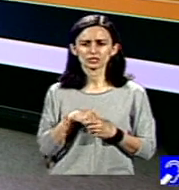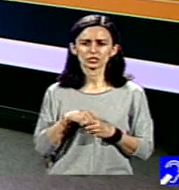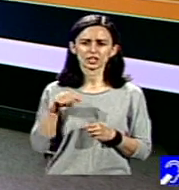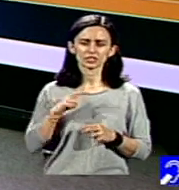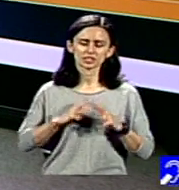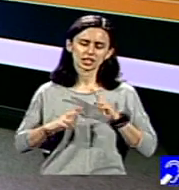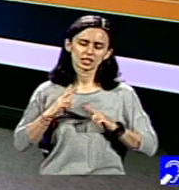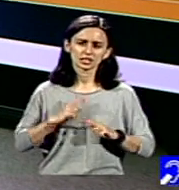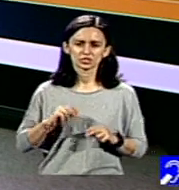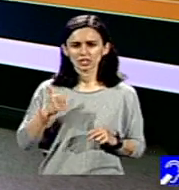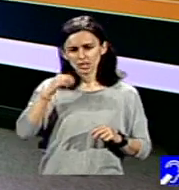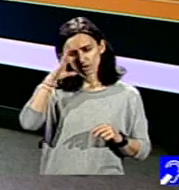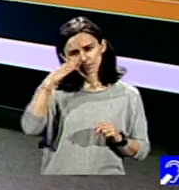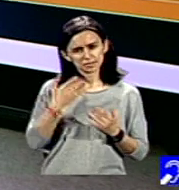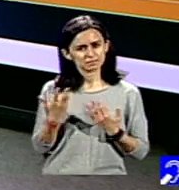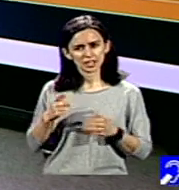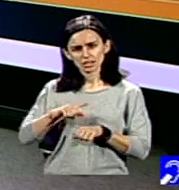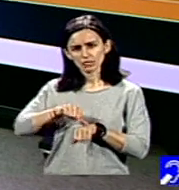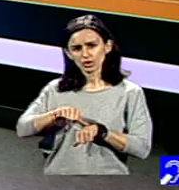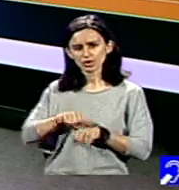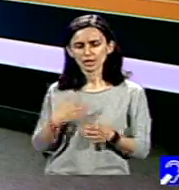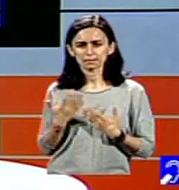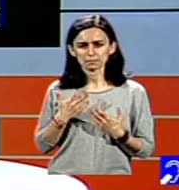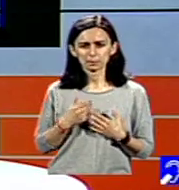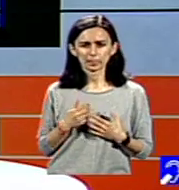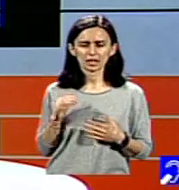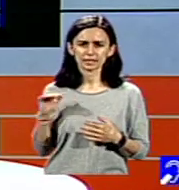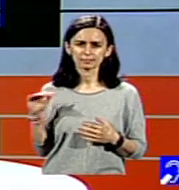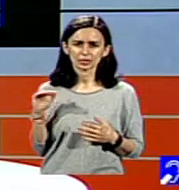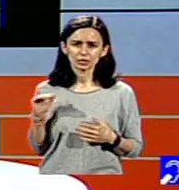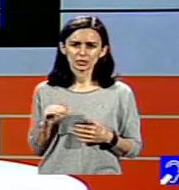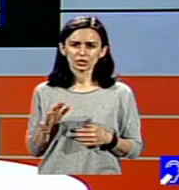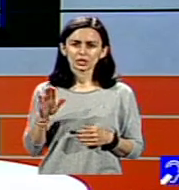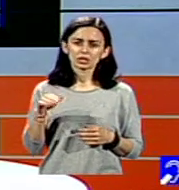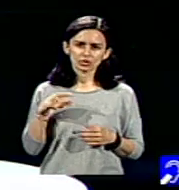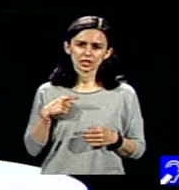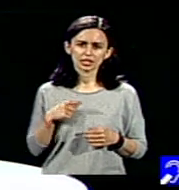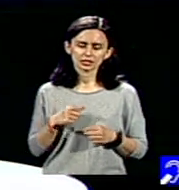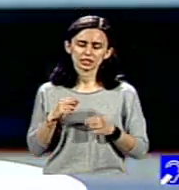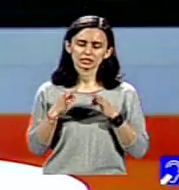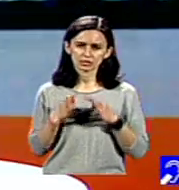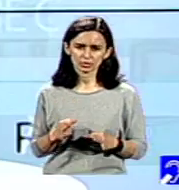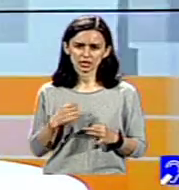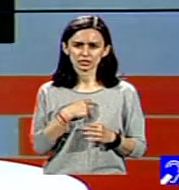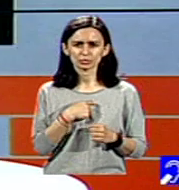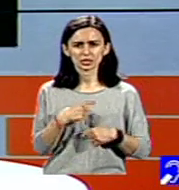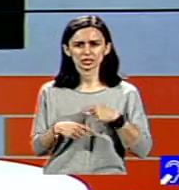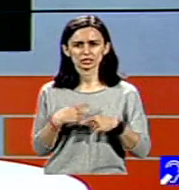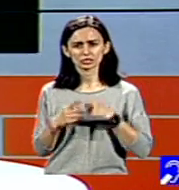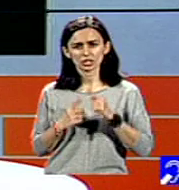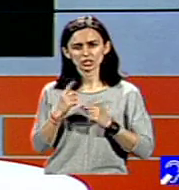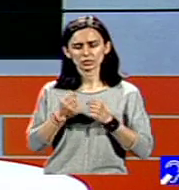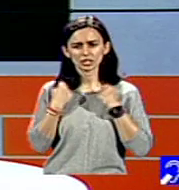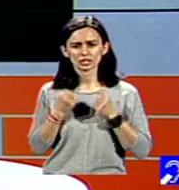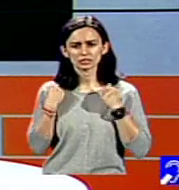o zi, de poate de câteva ore, în care știu, copilul lor este în siguranță și poate desfășura anumite activități, iar părintele